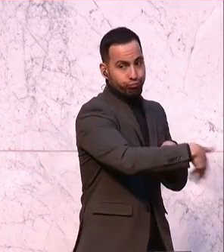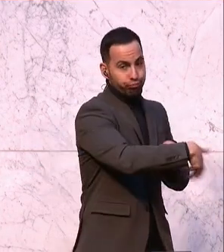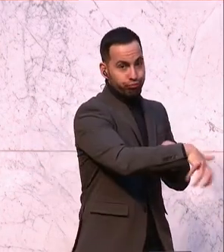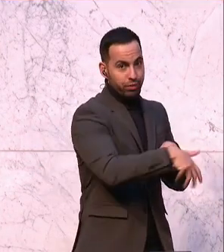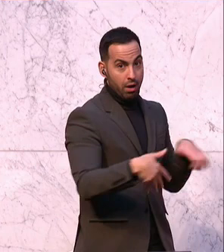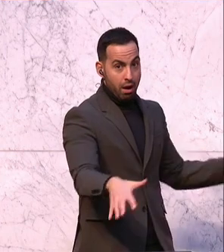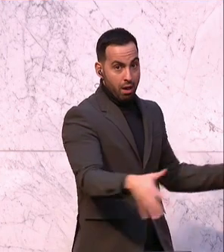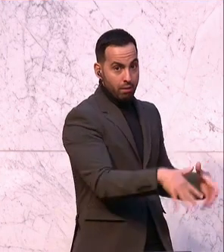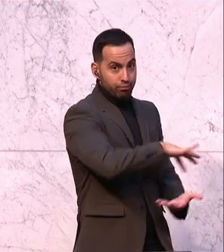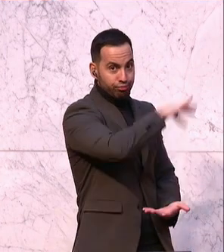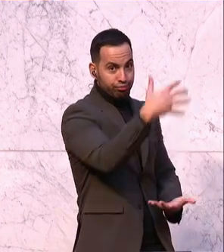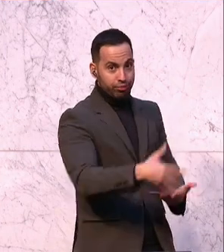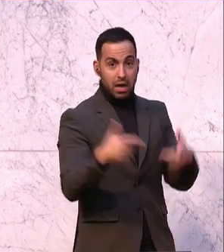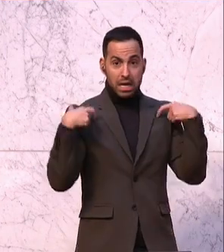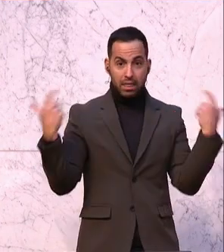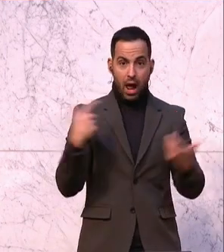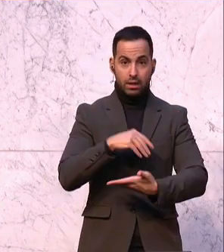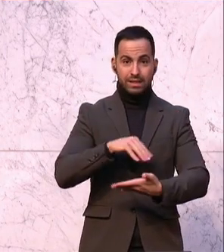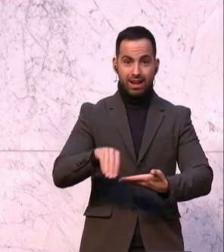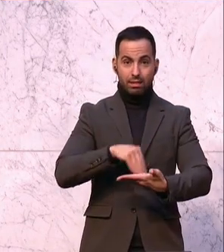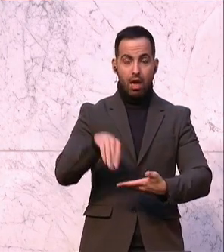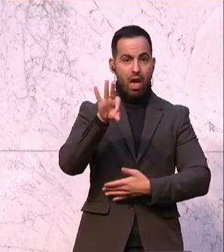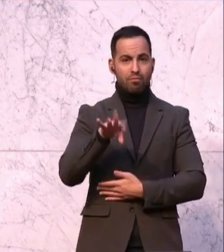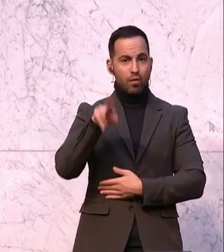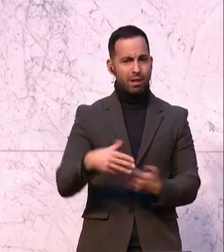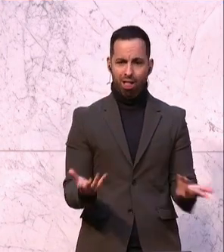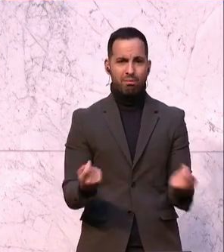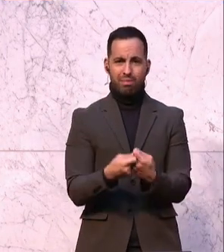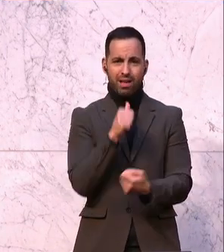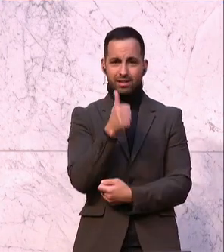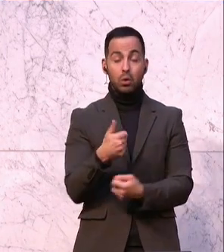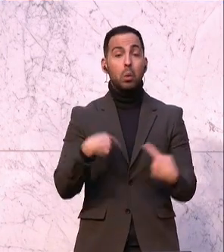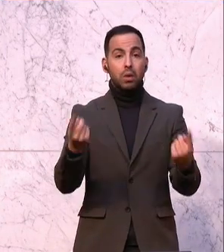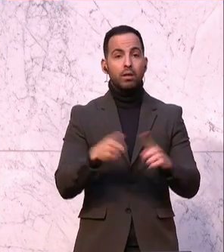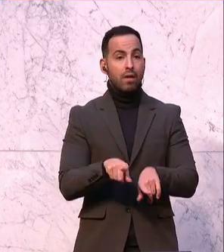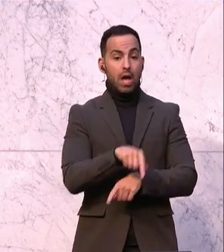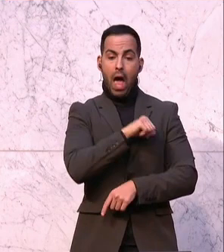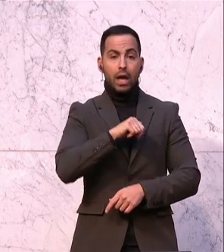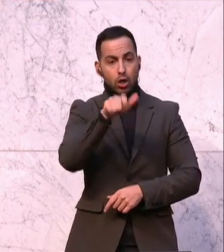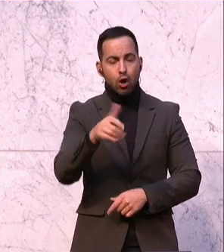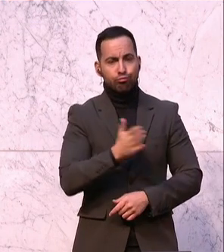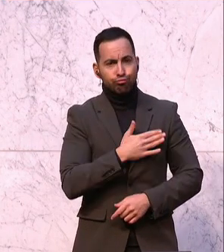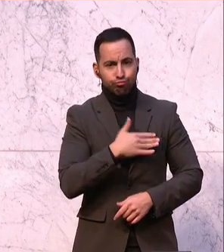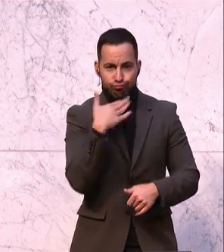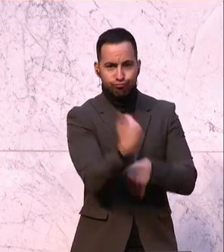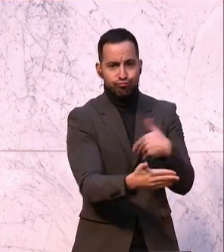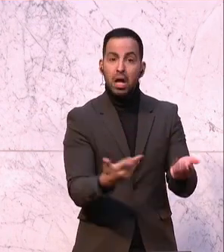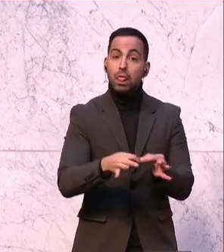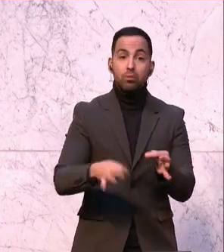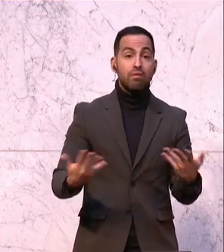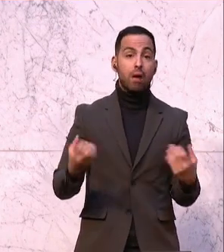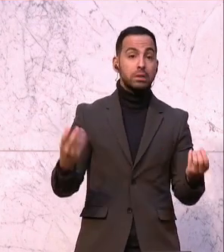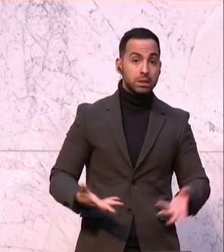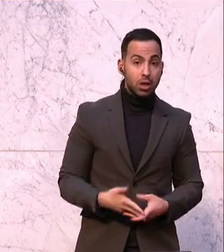und Gehälter kassieren als Generalsekretär von der FPÖ in Wien. Das passt nicht zusammen. Und dann ist man großzügig mit den eigenen Leuten. Was ist denn passiert in Niederösterreich?